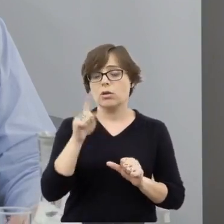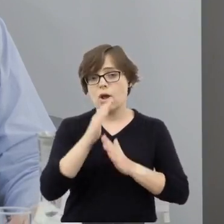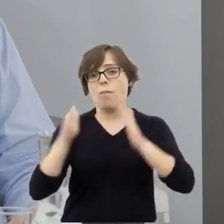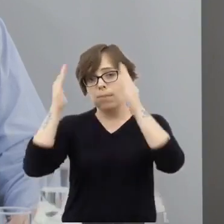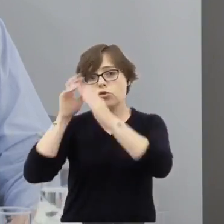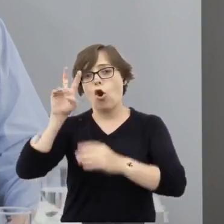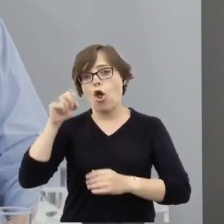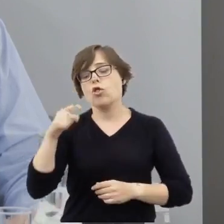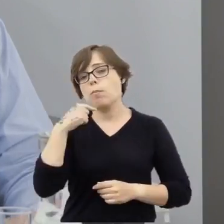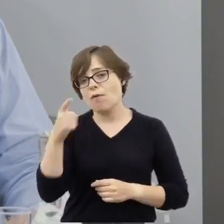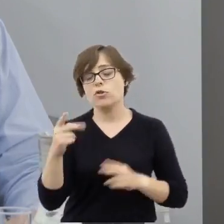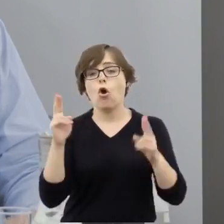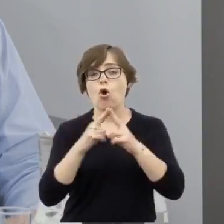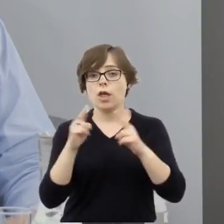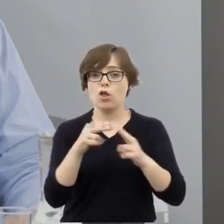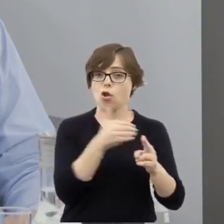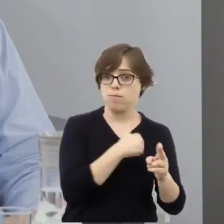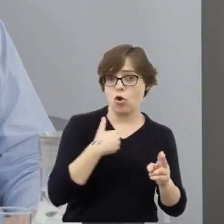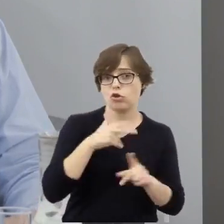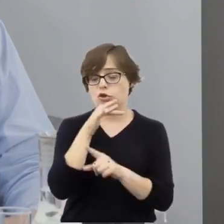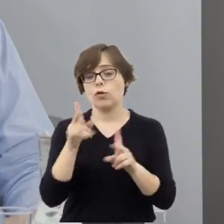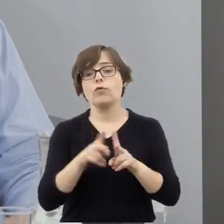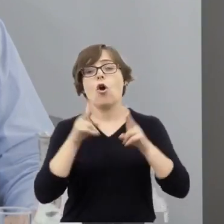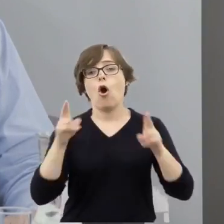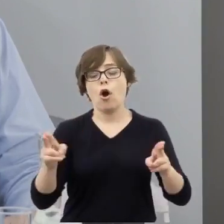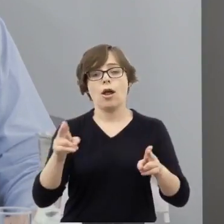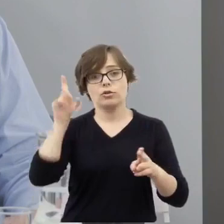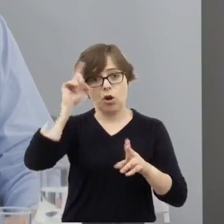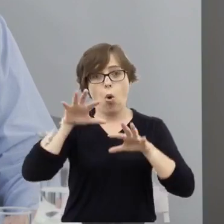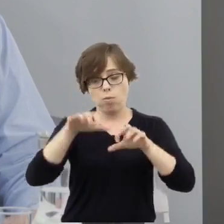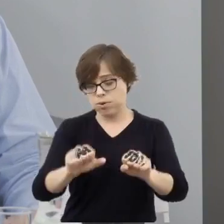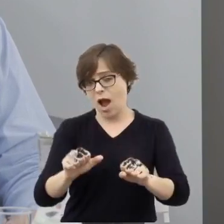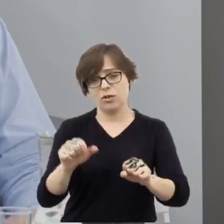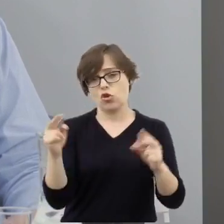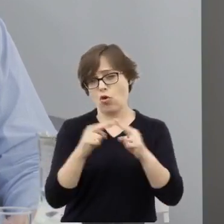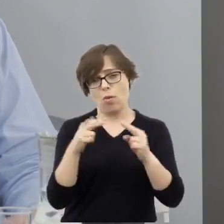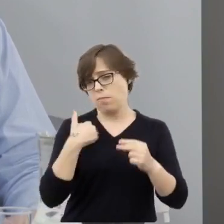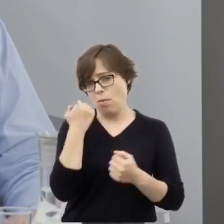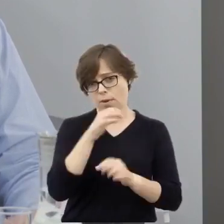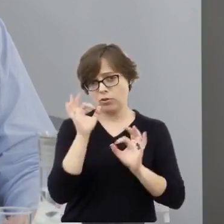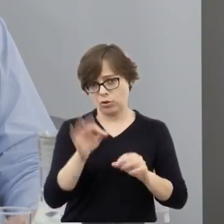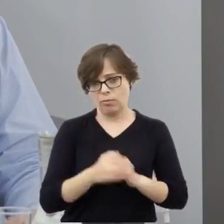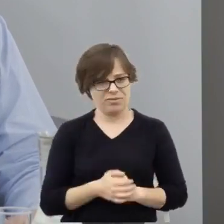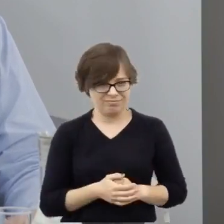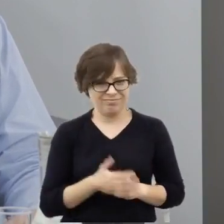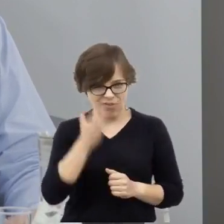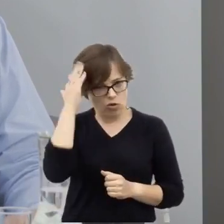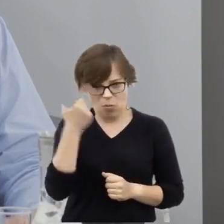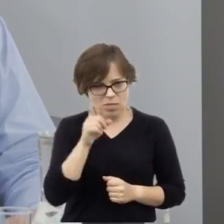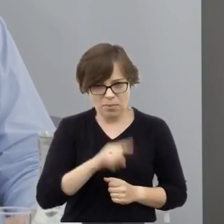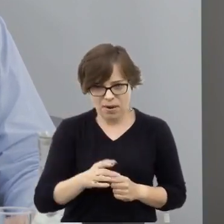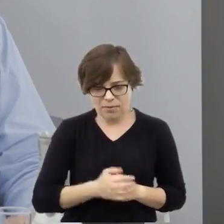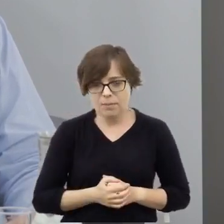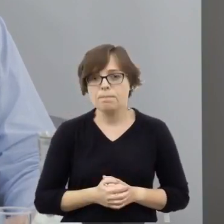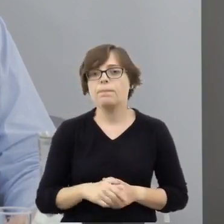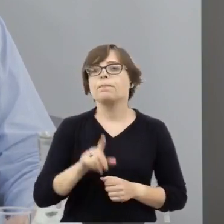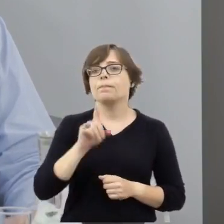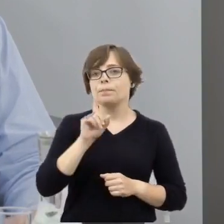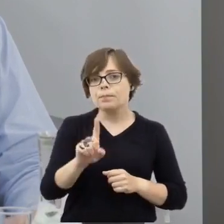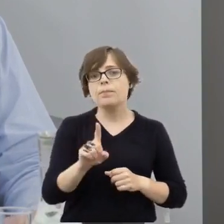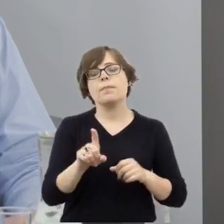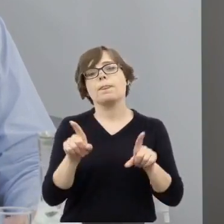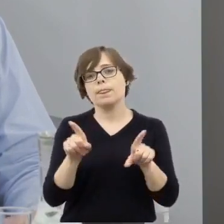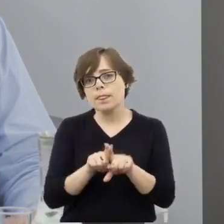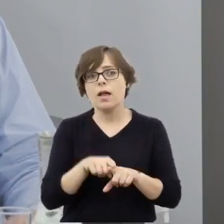że stosunki polsko-żydowskie w okresie okupacji były bardzo dobre, co mijało się z prawdą i twierdził, że to, że